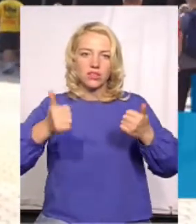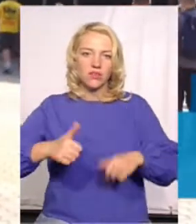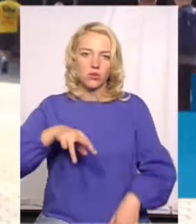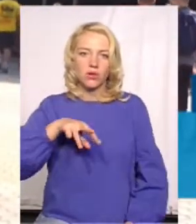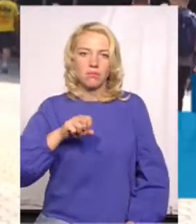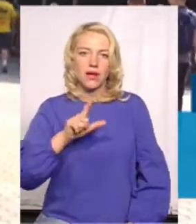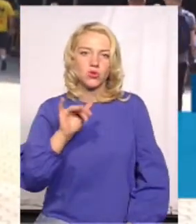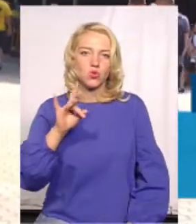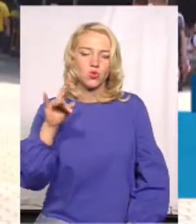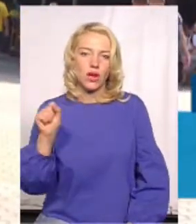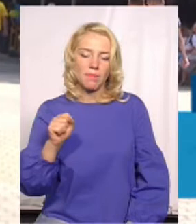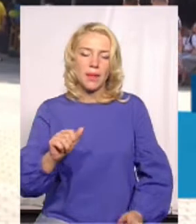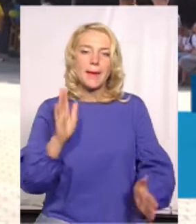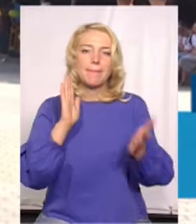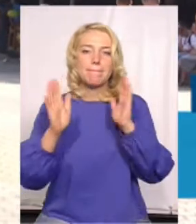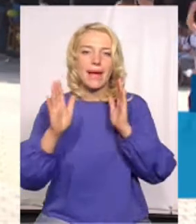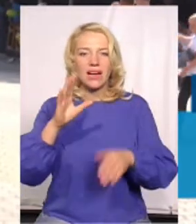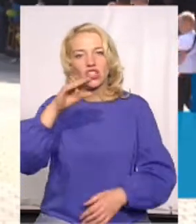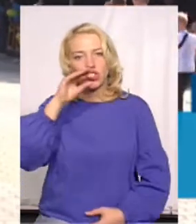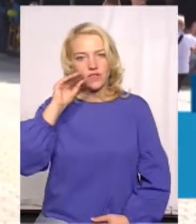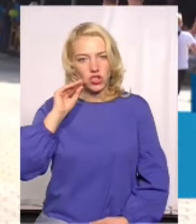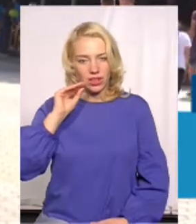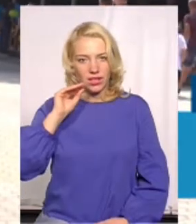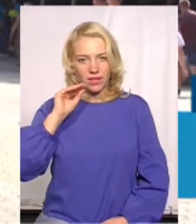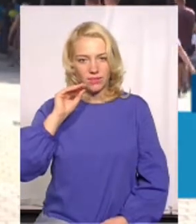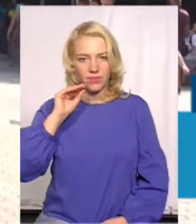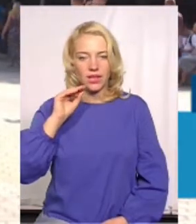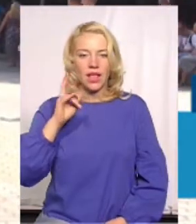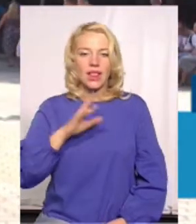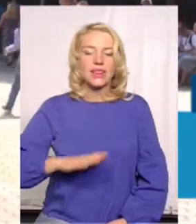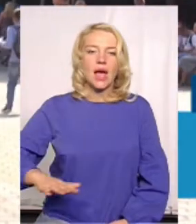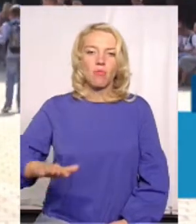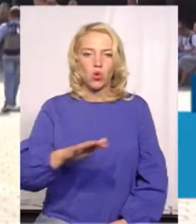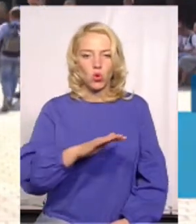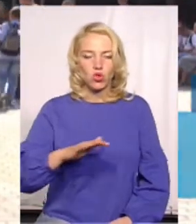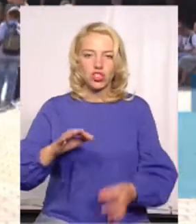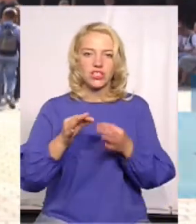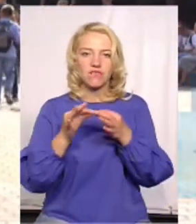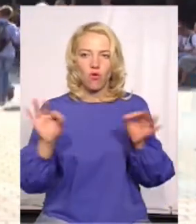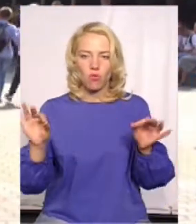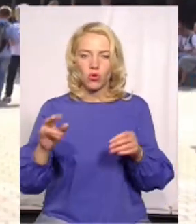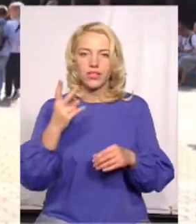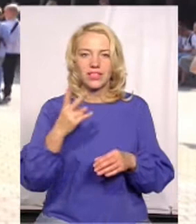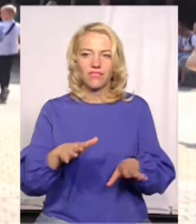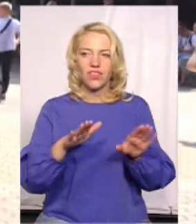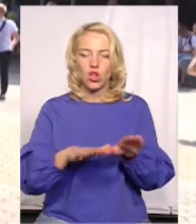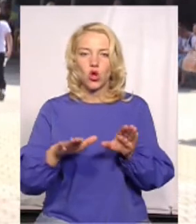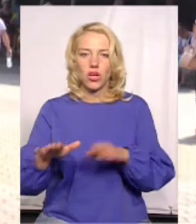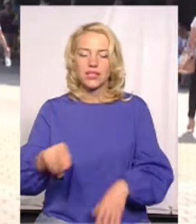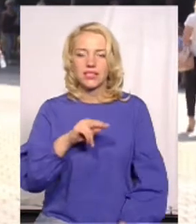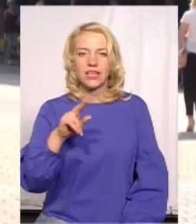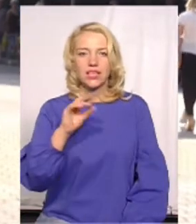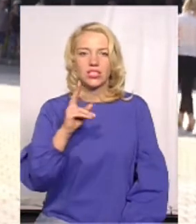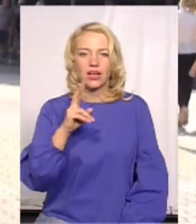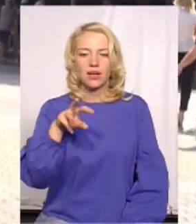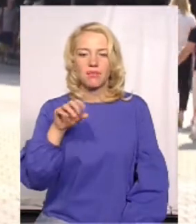в парку Шевченка на площі Свободи і дві локації в парку Чекмана. Один